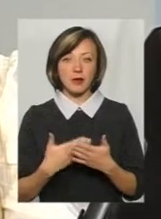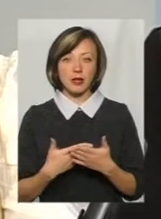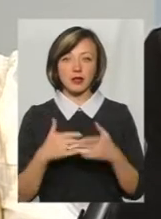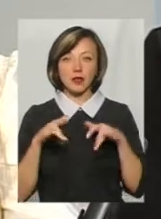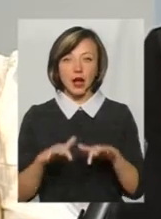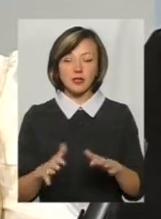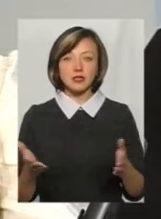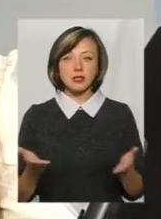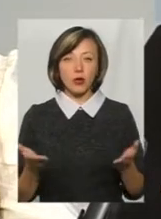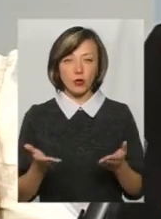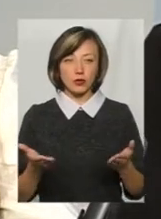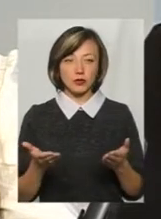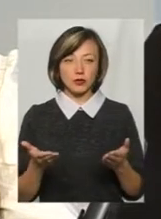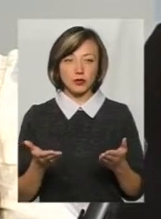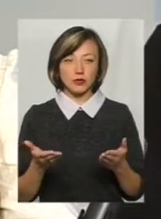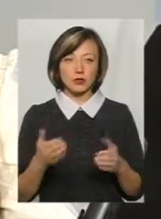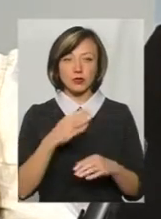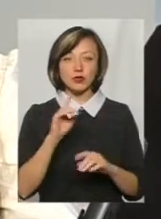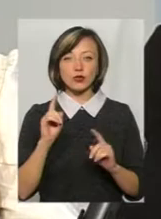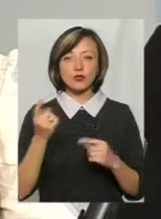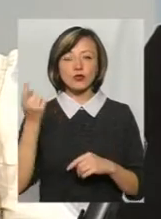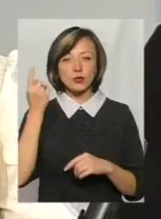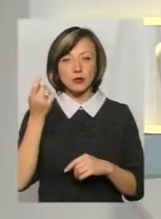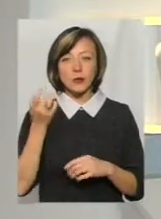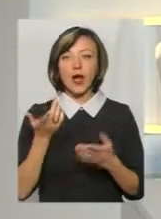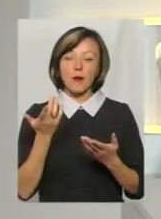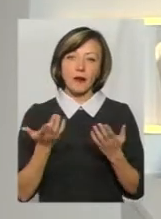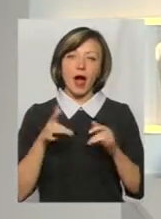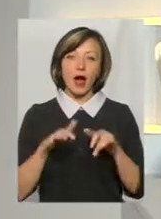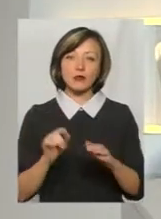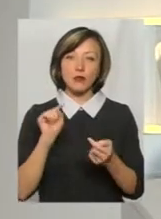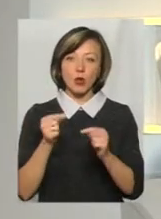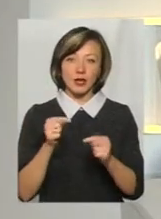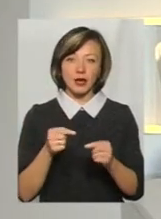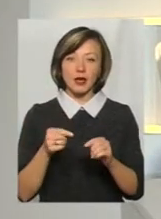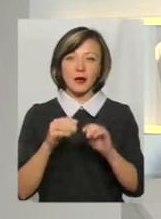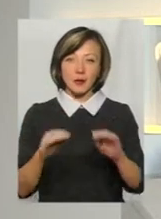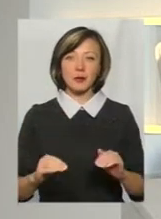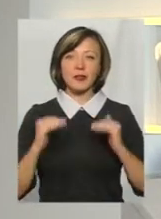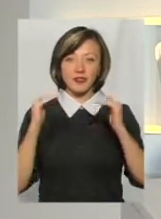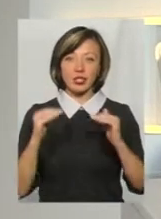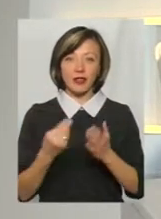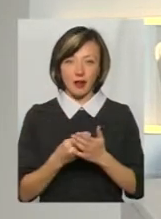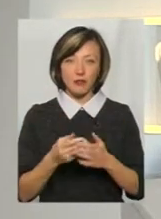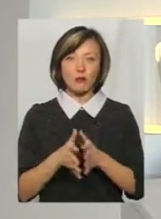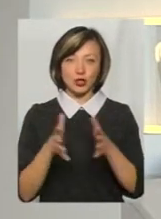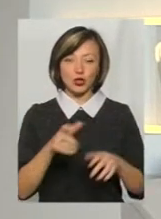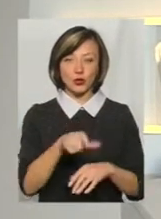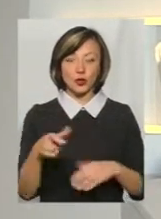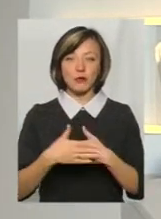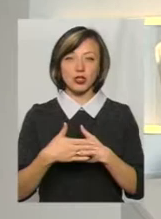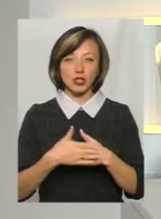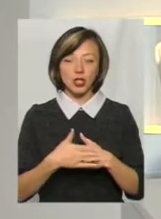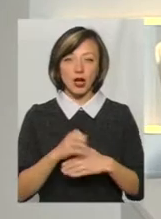була акція з якоїсь... Чому зібралося багато людей? Давайте згадаємо. Якби акція була протипідвищена тарифів, я думаю, було б набагато більше людей. Бо це ближче.